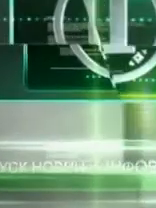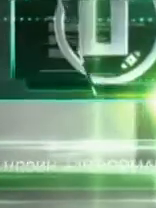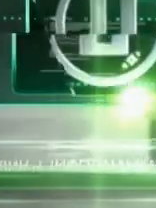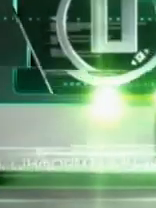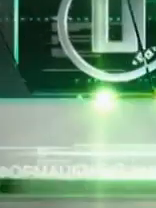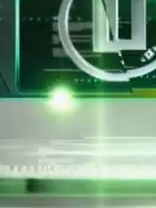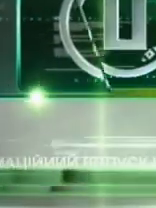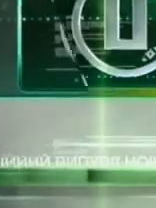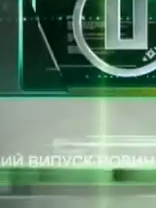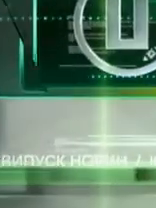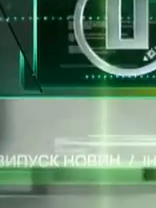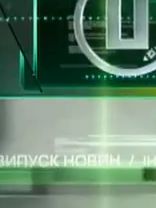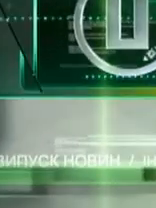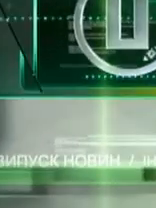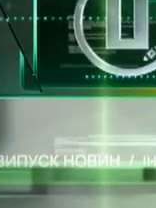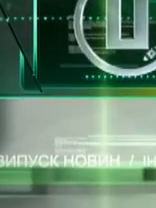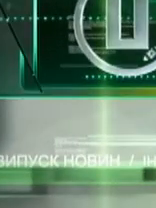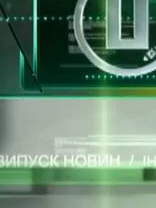Субтитрувальниця Оля Субтитрувальниця Оля Шор Субтитрувальниця